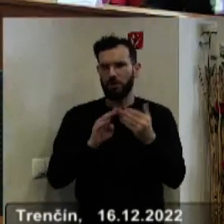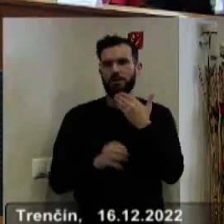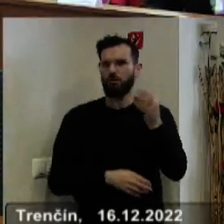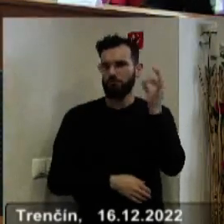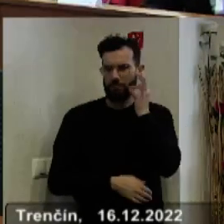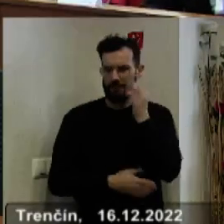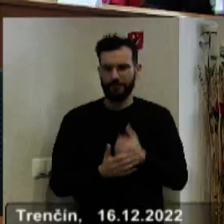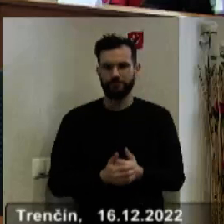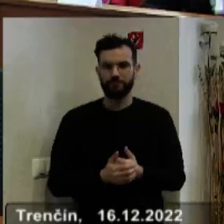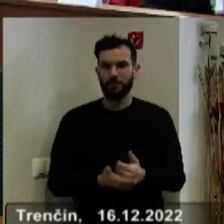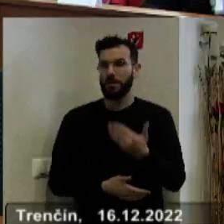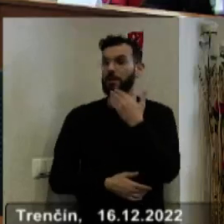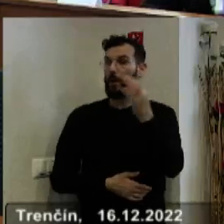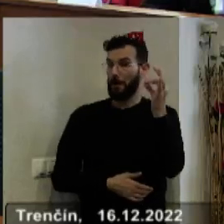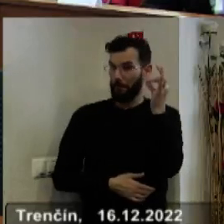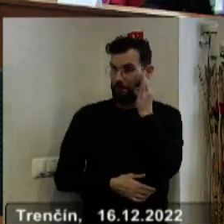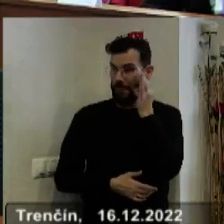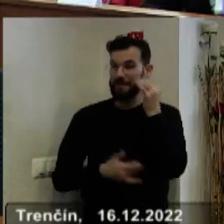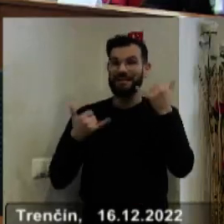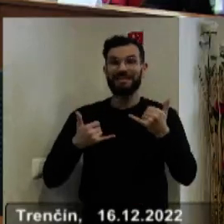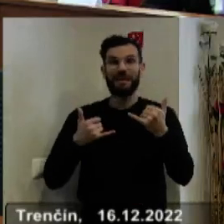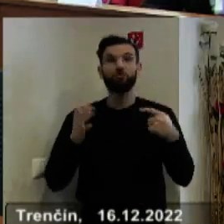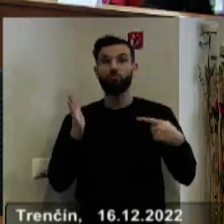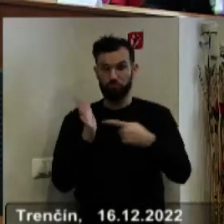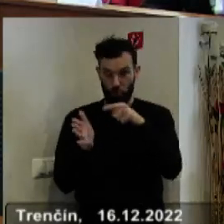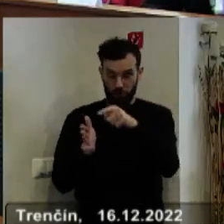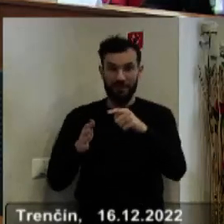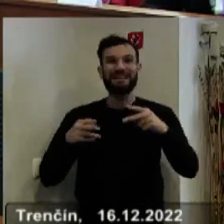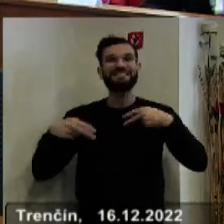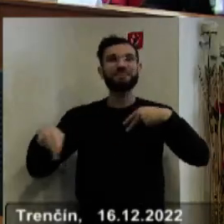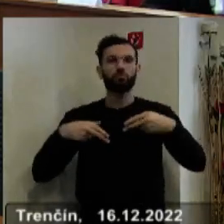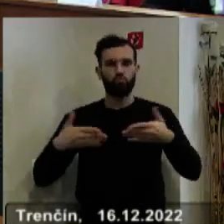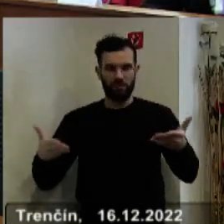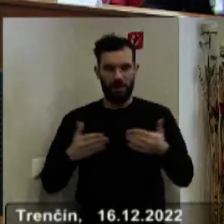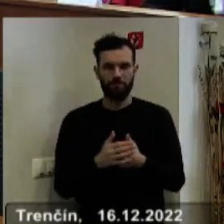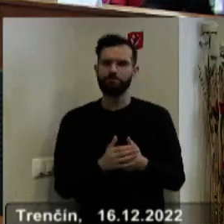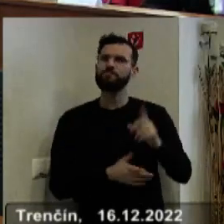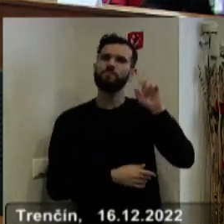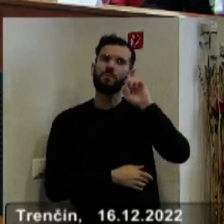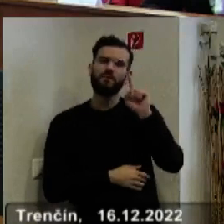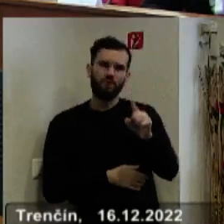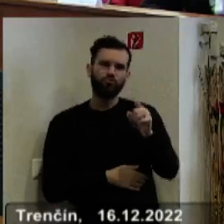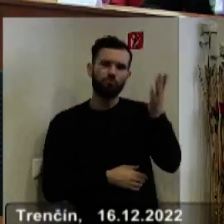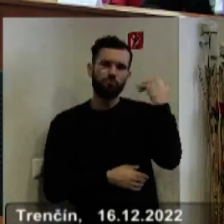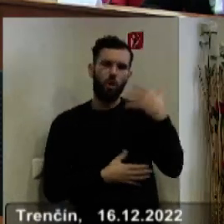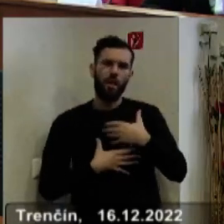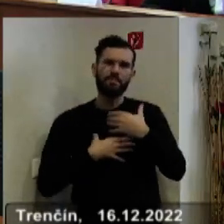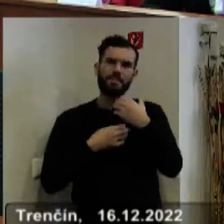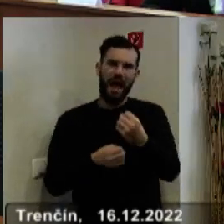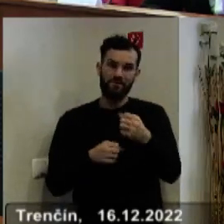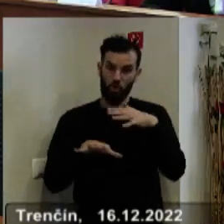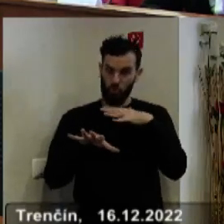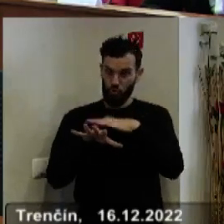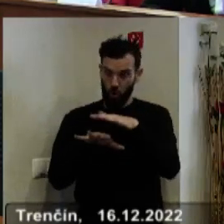Ďakujem veľmi pekne. Otváram diskusiu k tomuto bodu. Tie kontroly, ktoré sme tam teda navrhyli, lebo navrhol pán hlavný